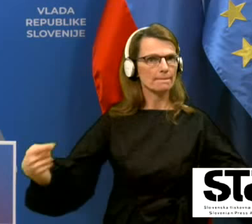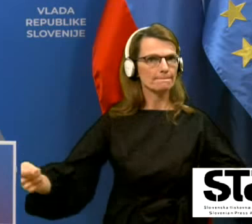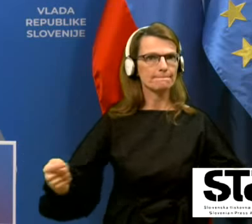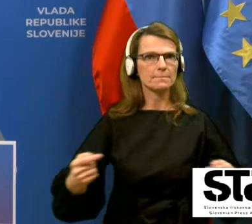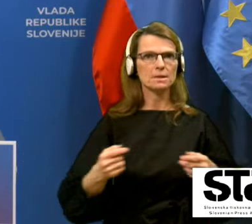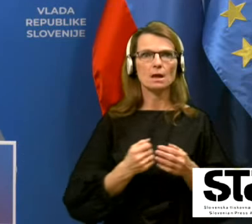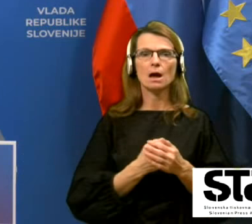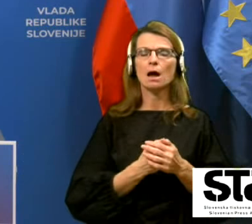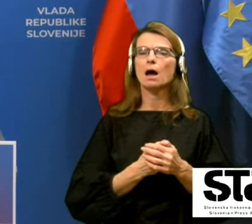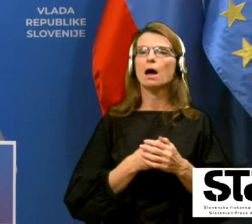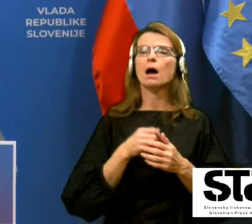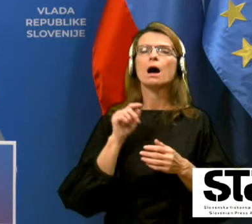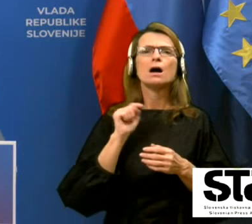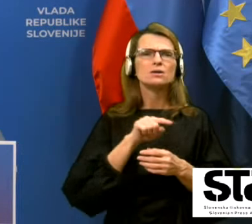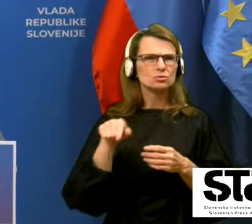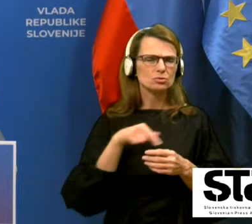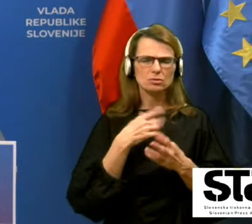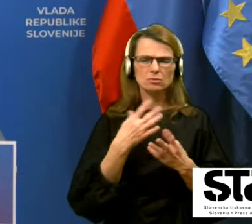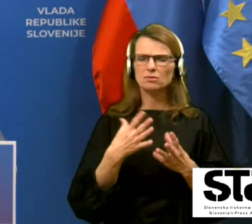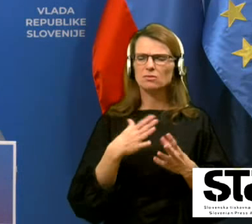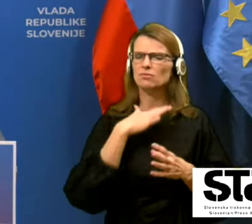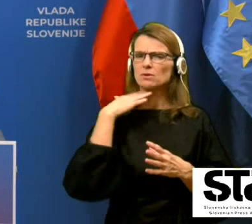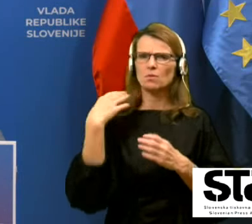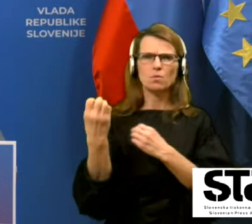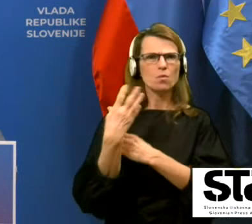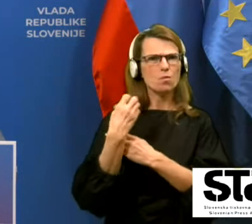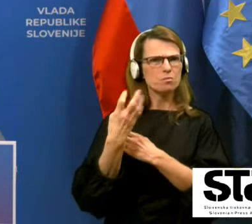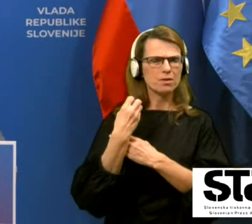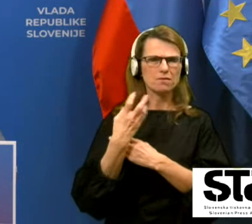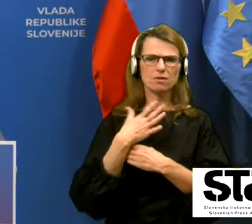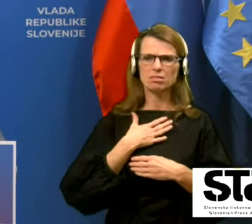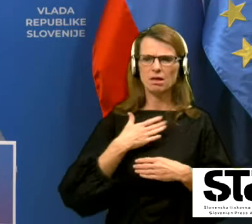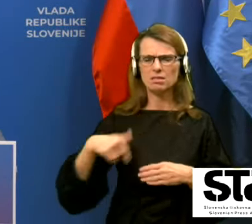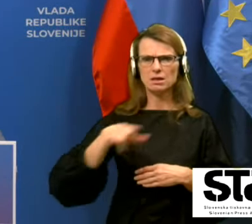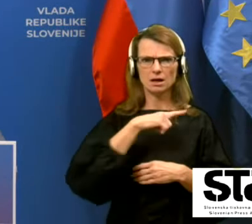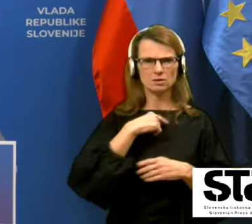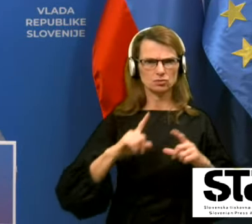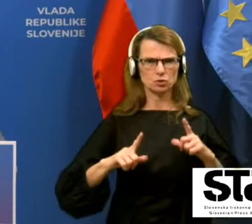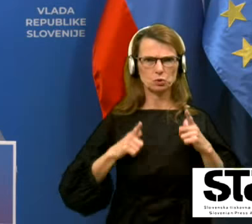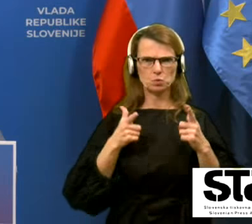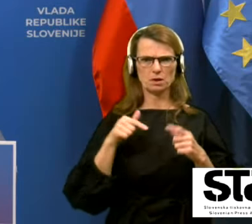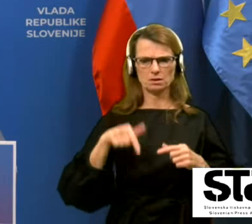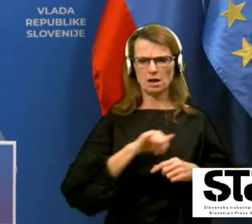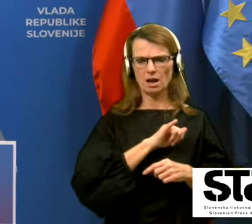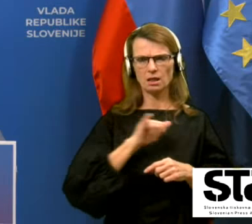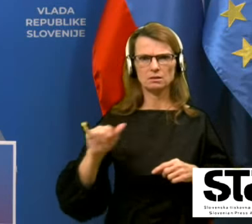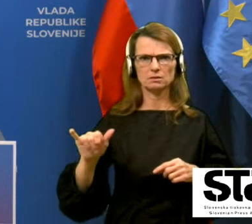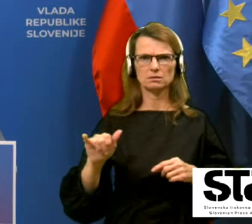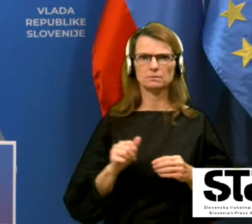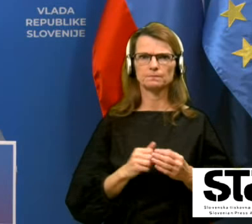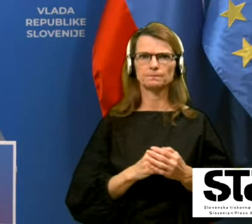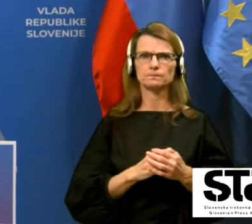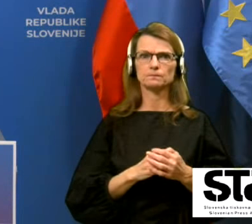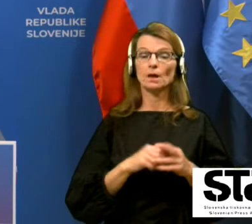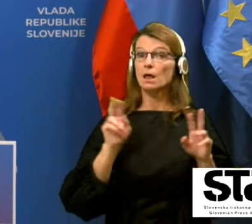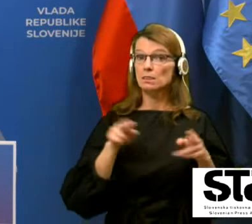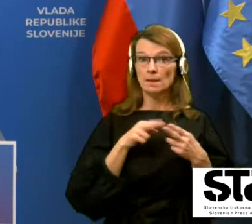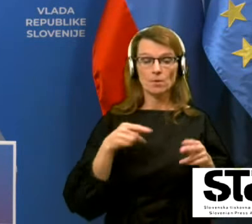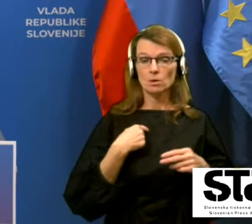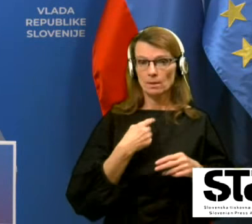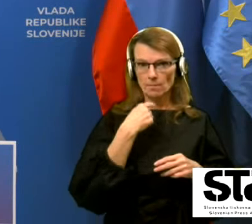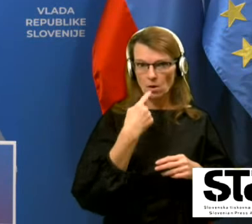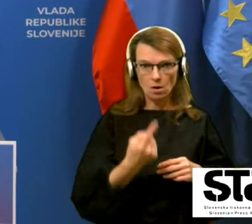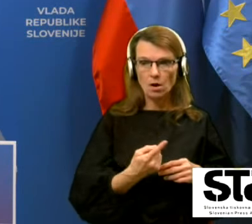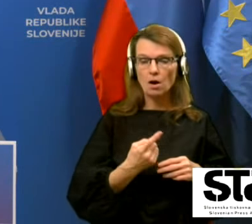krojila in nam še kroji življenje v tem letu. Ne moremo še reči,